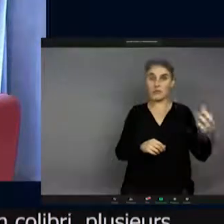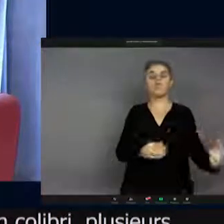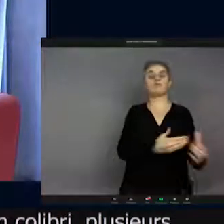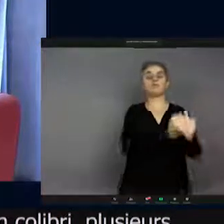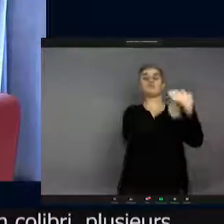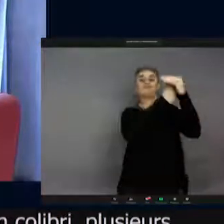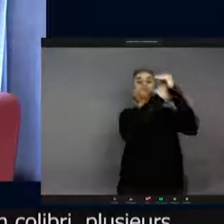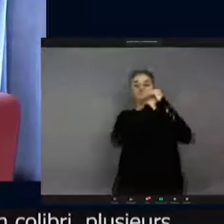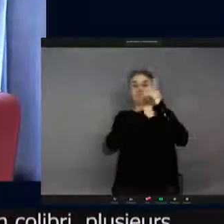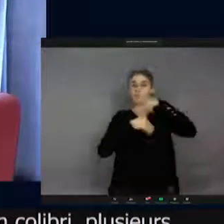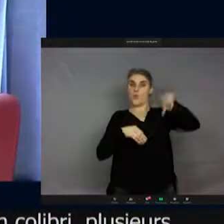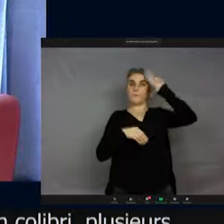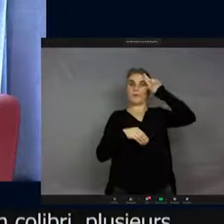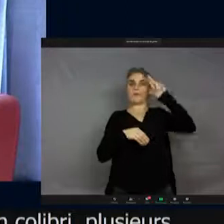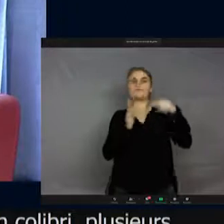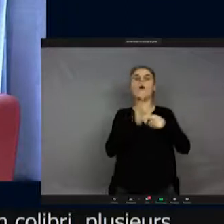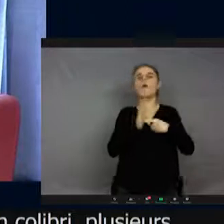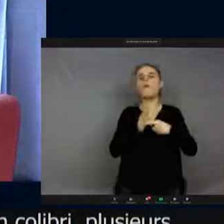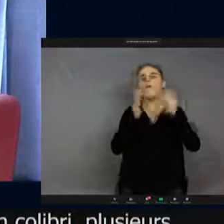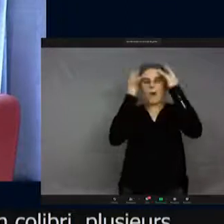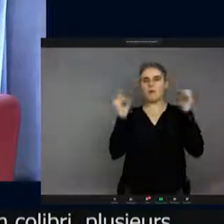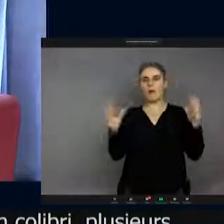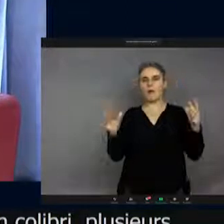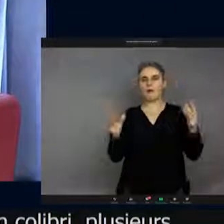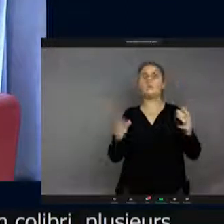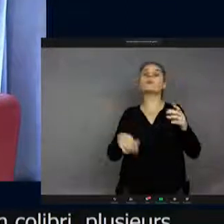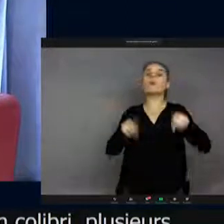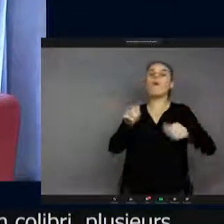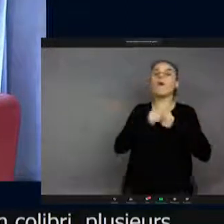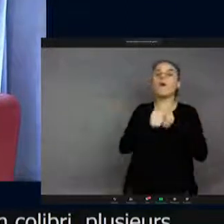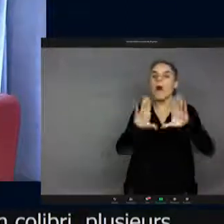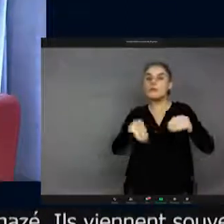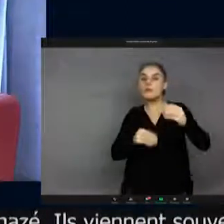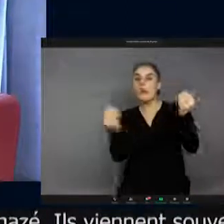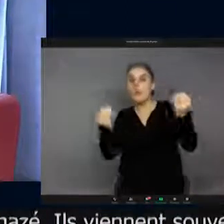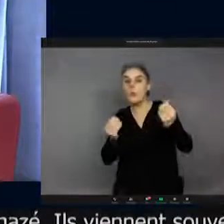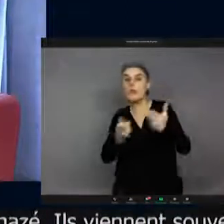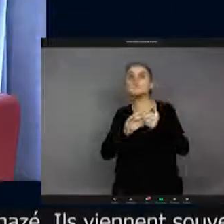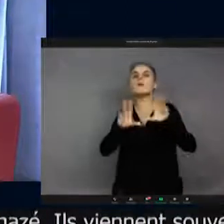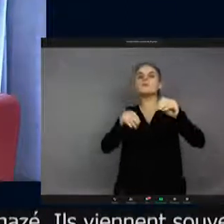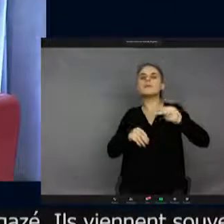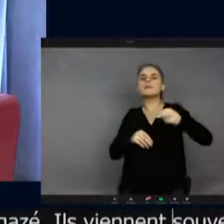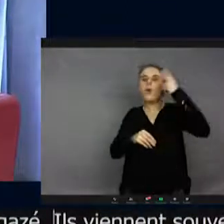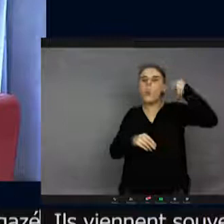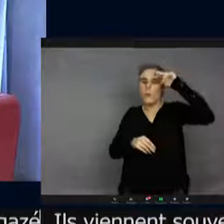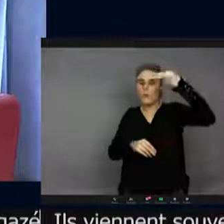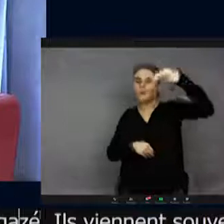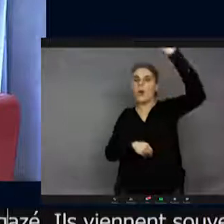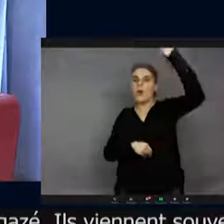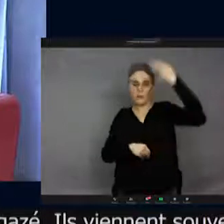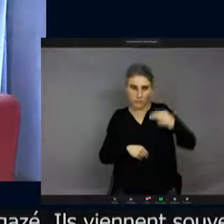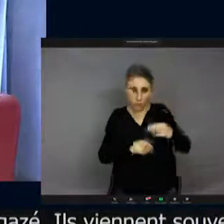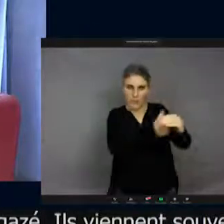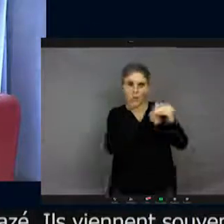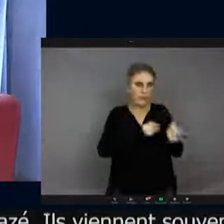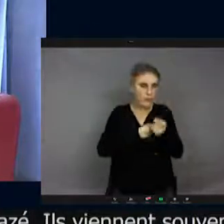'après, vous voyez, les migrations, si on habite bien plus au nord de l'Europe, ça va peut-être être un papillon français. Pour eux, c'est vraiment un étranger du sud. Quand on habite en Norvège